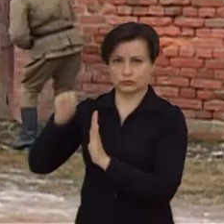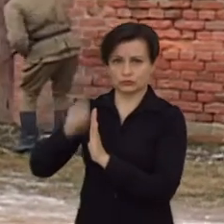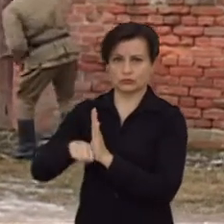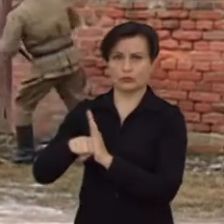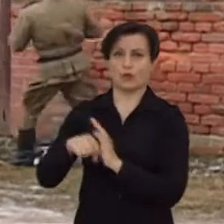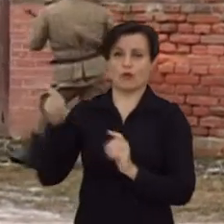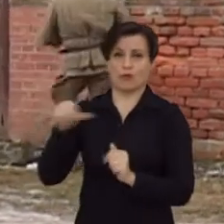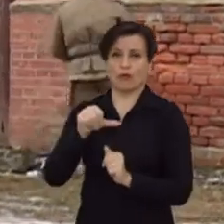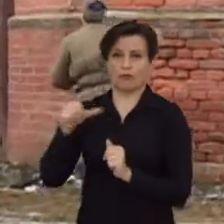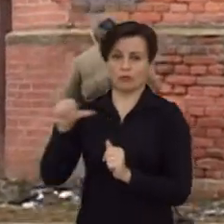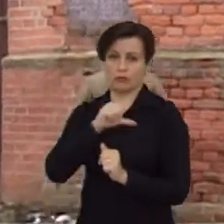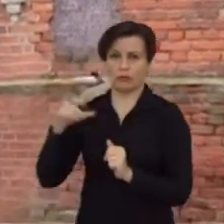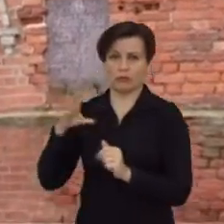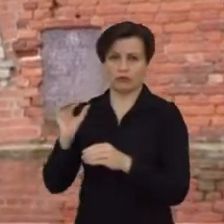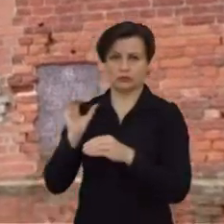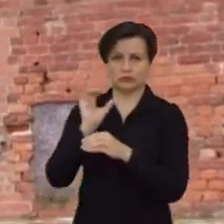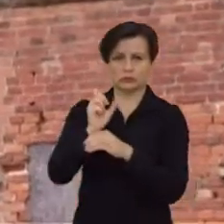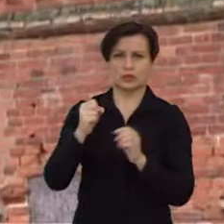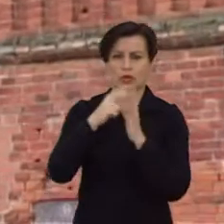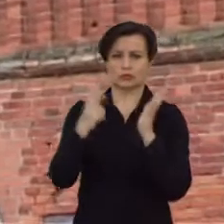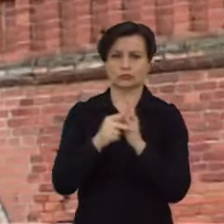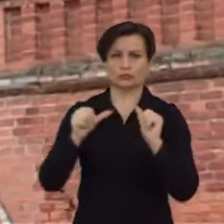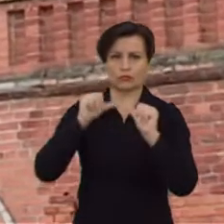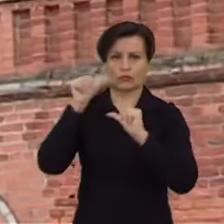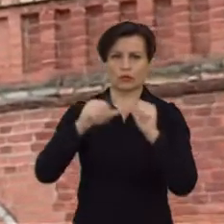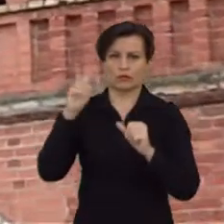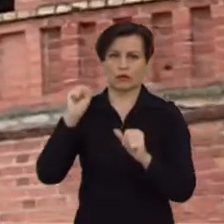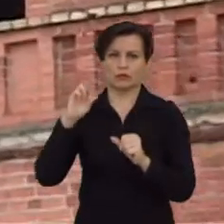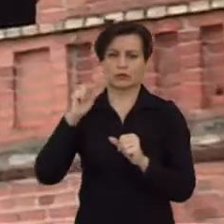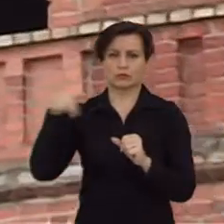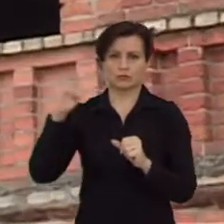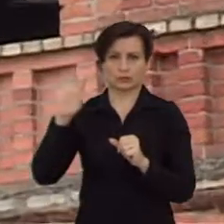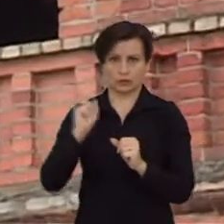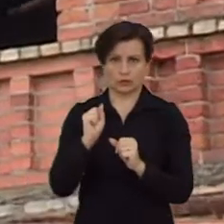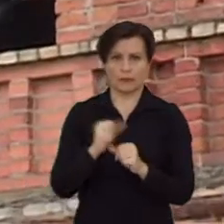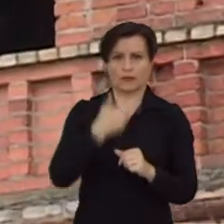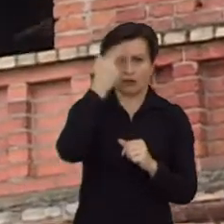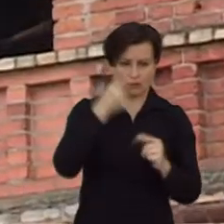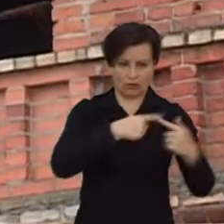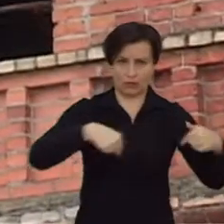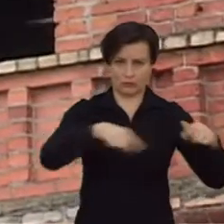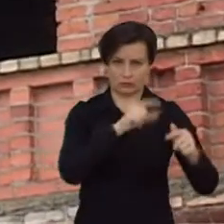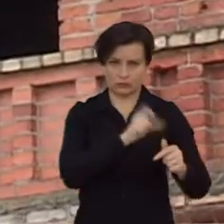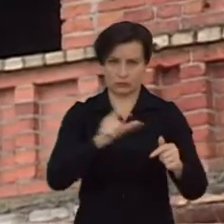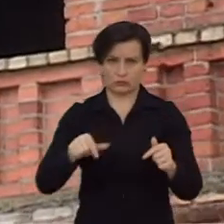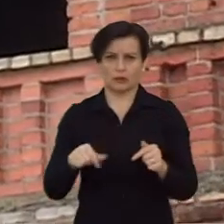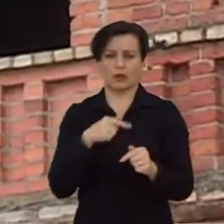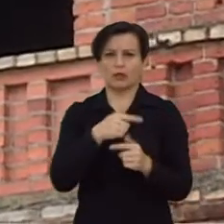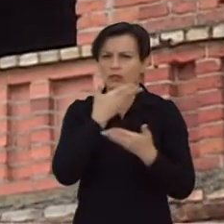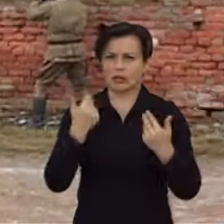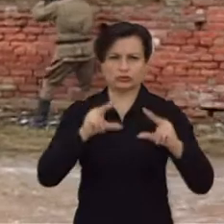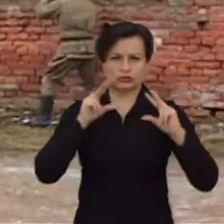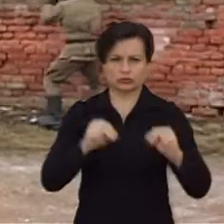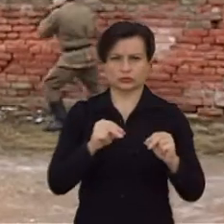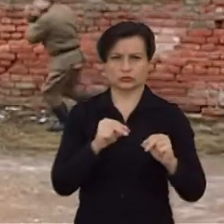18 metų Varkutoje. Baisiausia, kad išdavinėjo partizanus nei pažiūrų, nei sąžinės neturintis tie patys